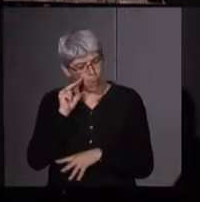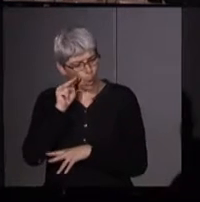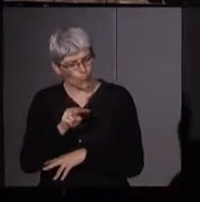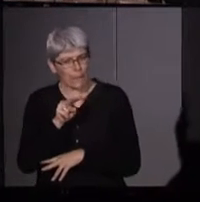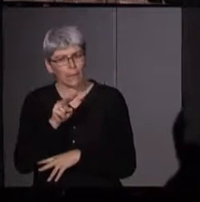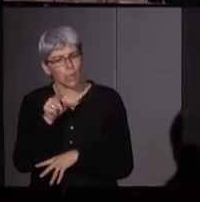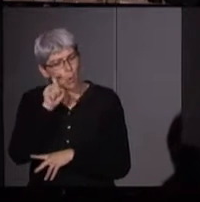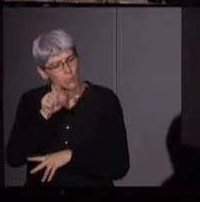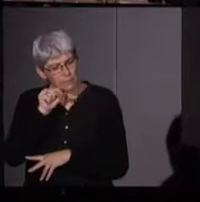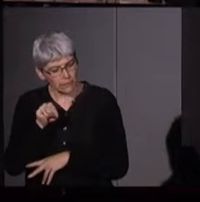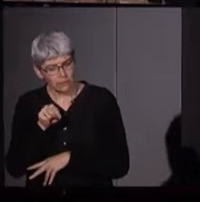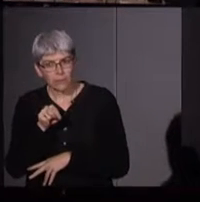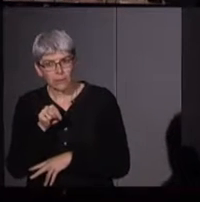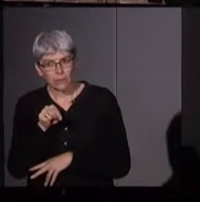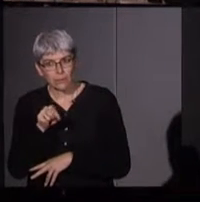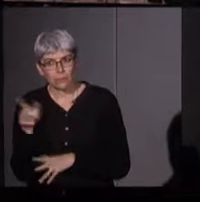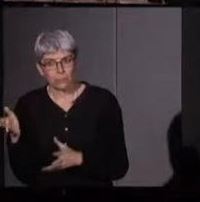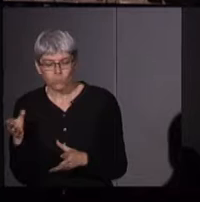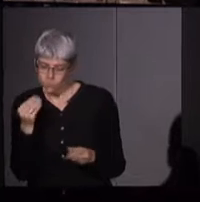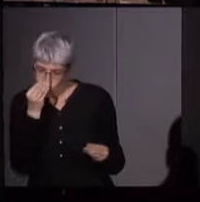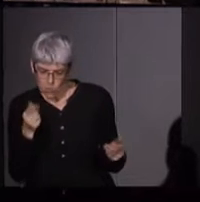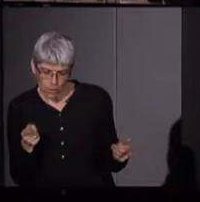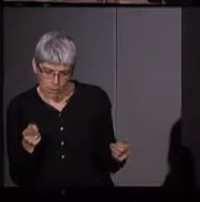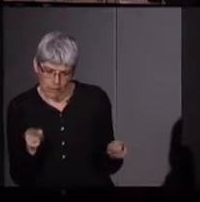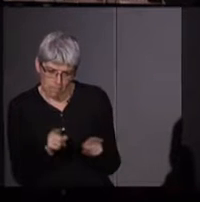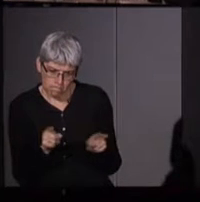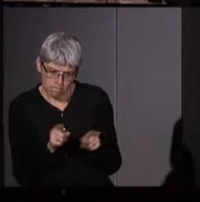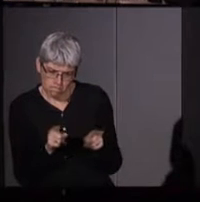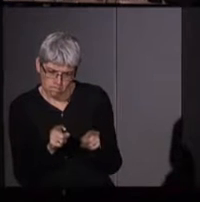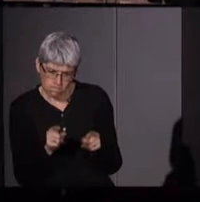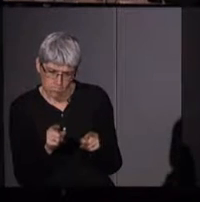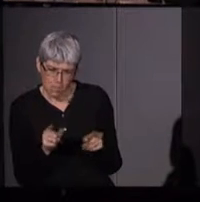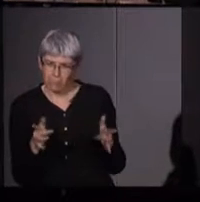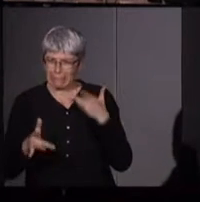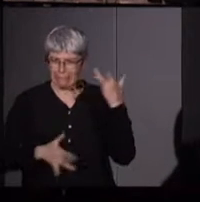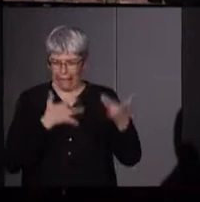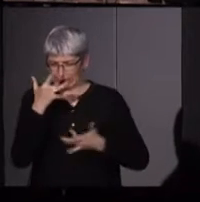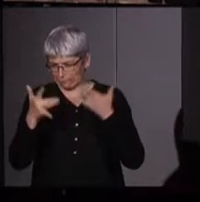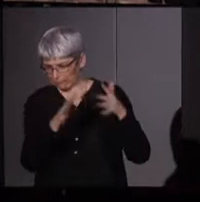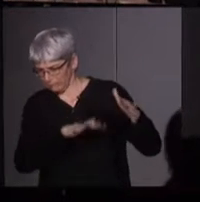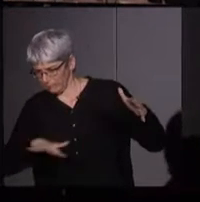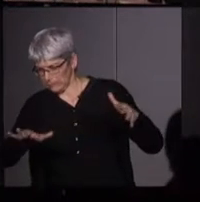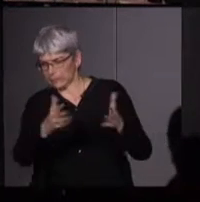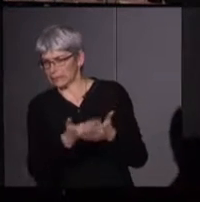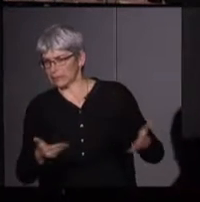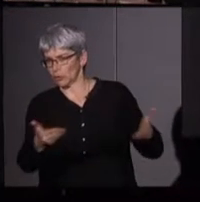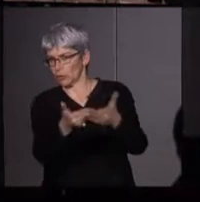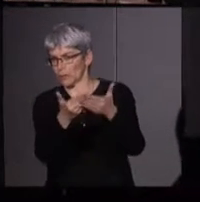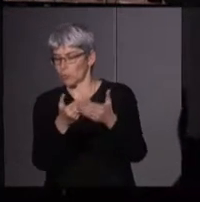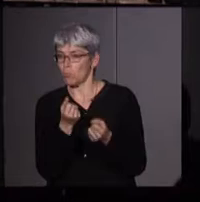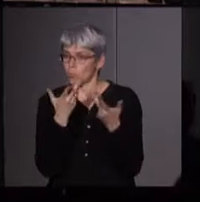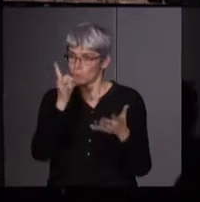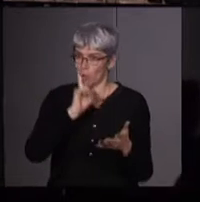journalistes qui observent le tout, ressemblent finalement à une énorme pièce de théâtre. En outre, plusieurs